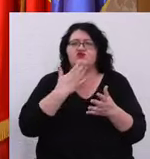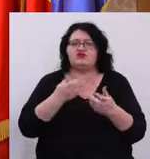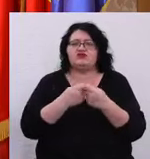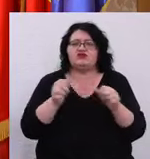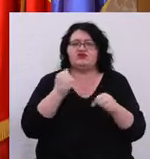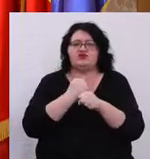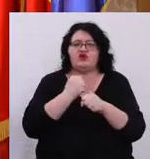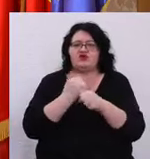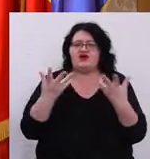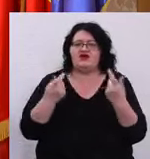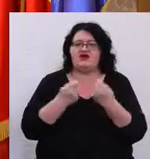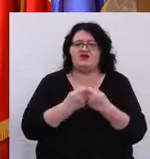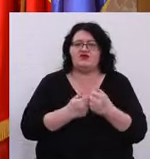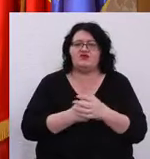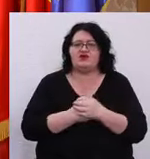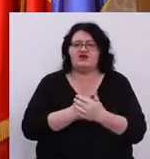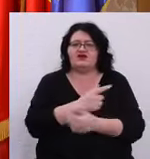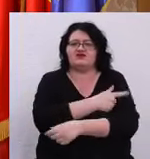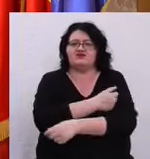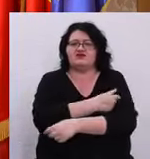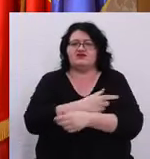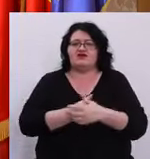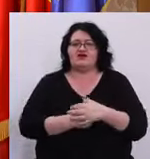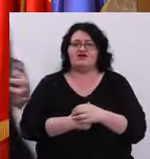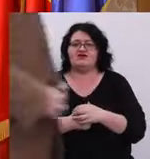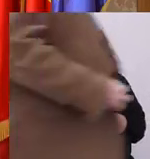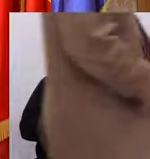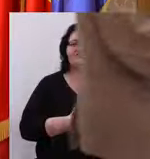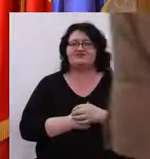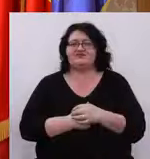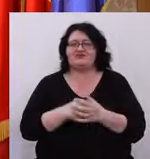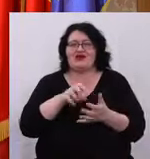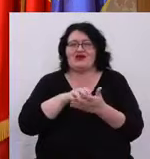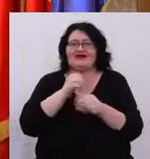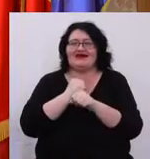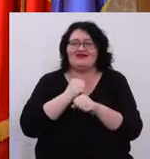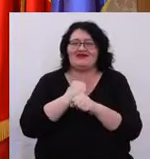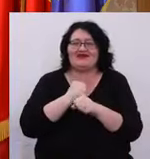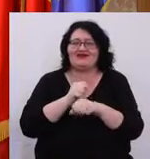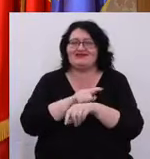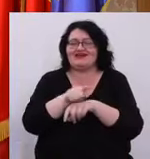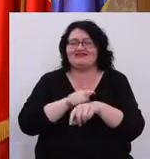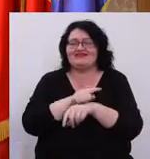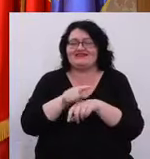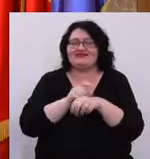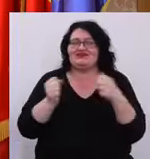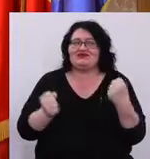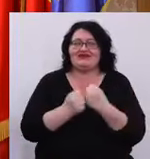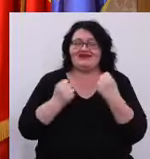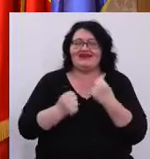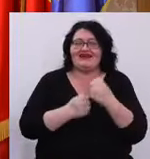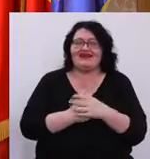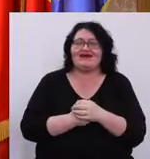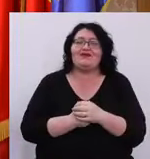munca pe care echipa, Spitalul Municipal, o face în aceste vremuri dificile.